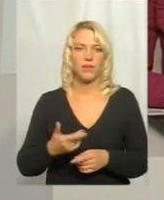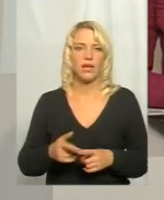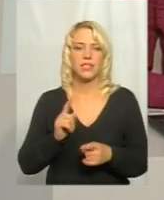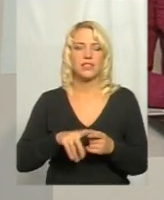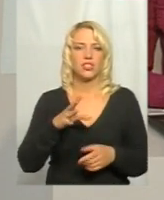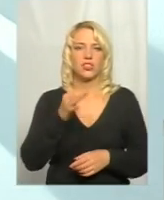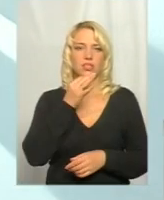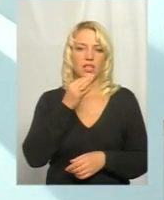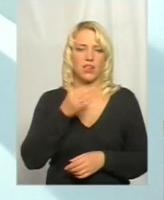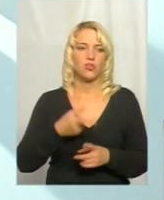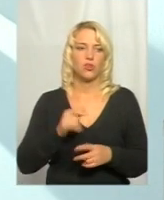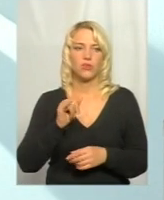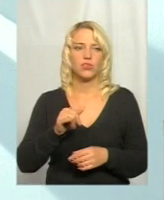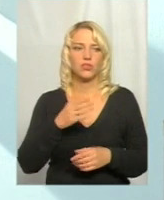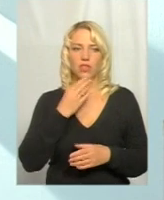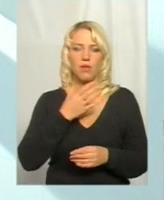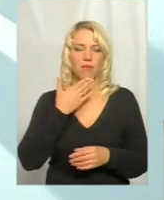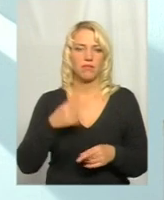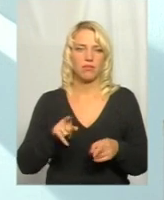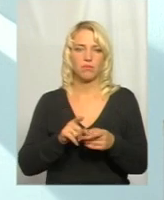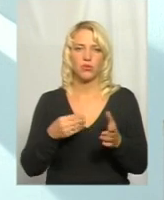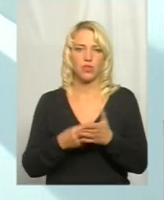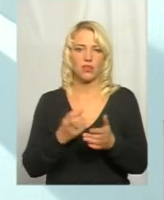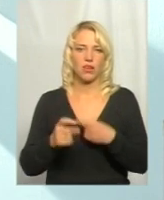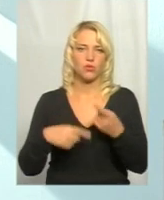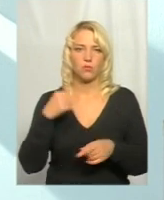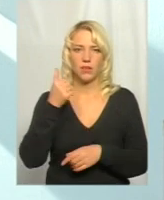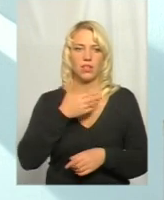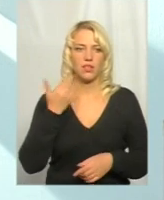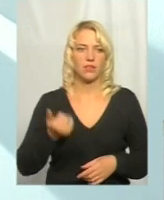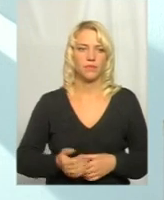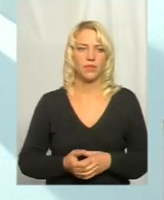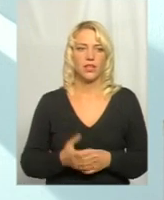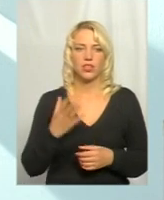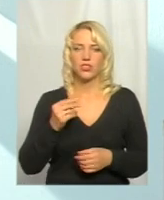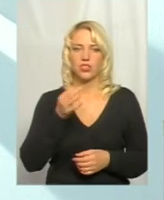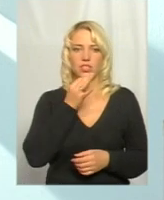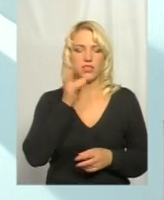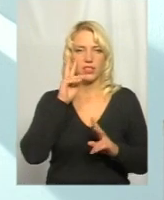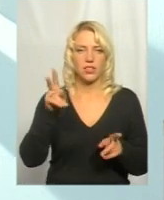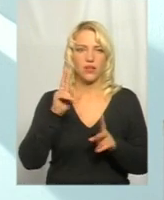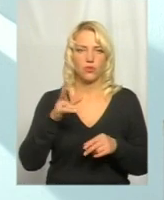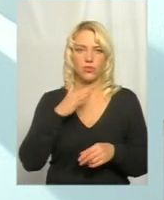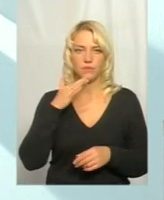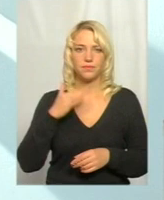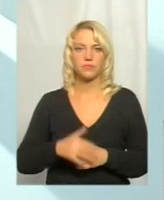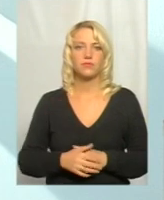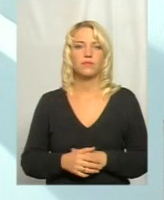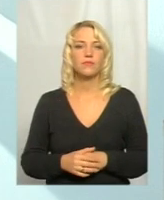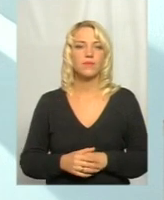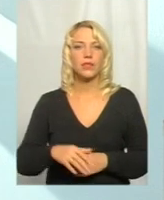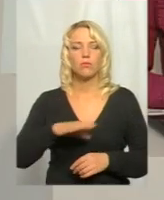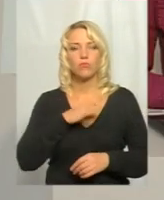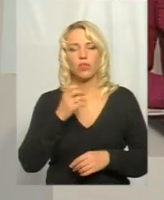зарано. Я думаю, що зарано вони ще не знають, який в них бюджет і буде на наступний рік. І також ми не сильно ще знаємо чітку суму. І була